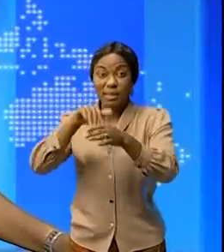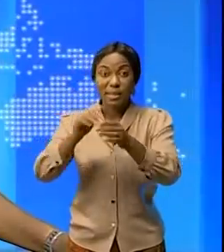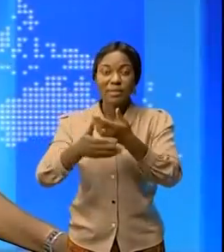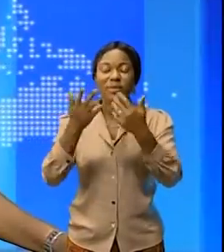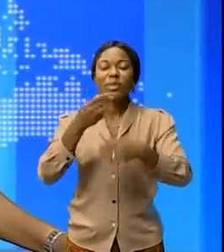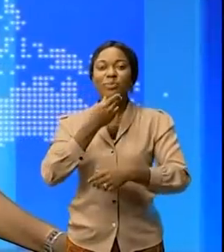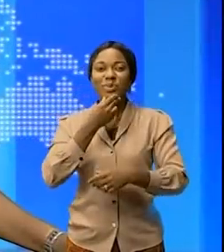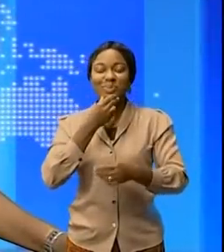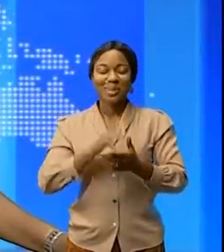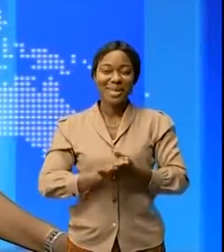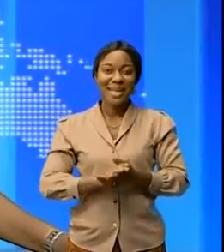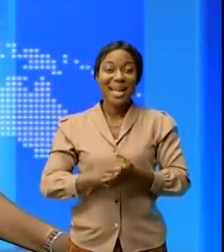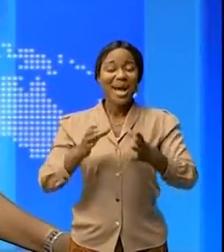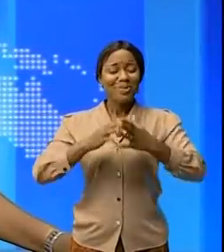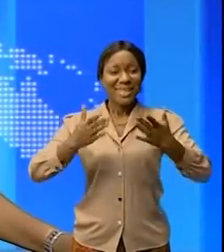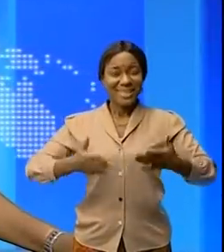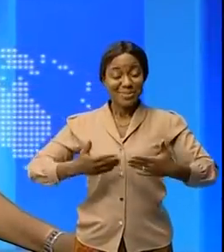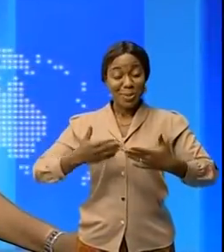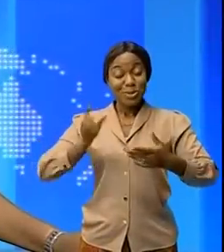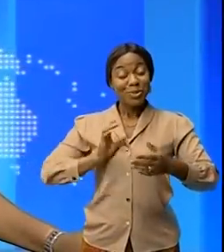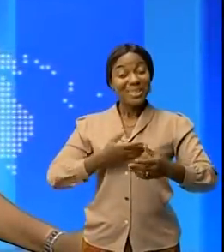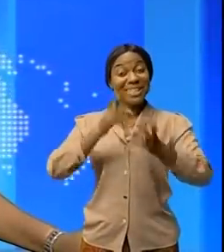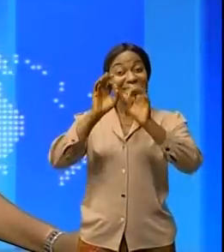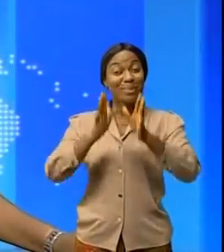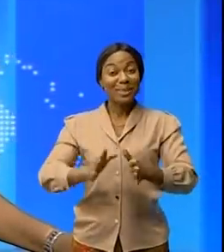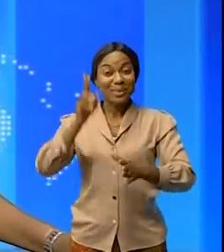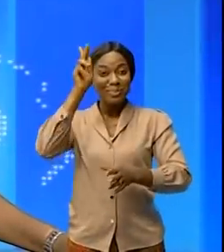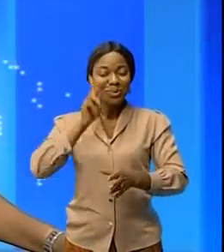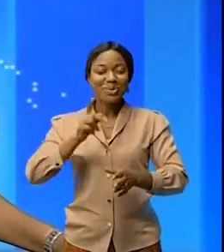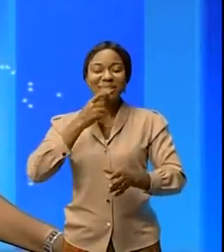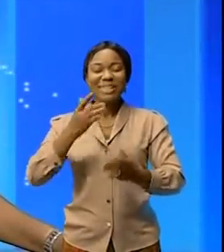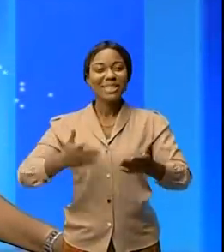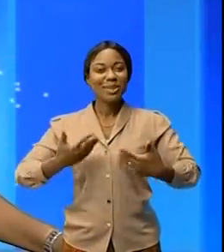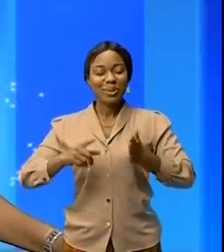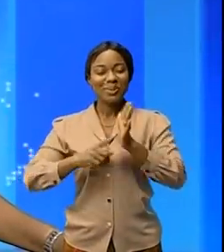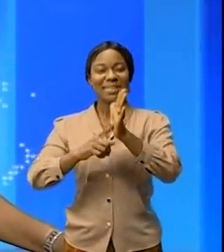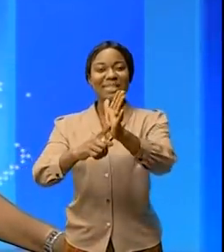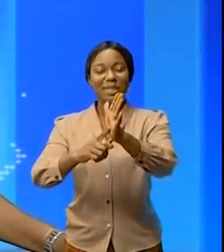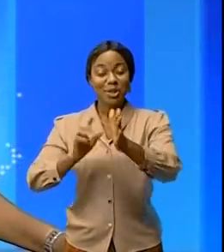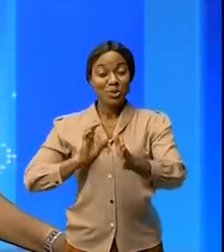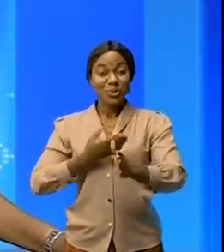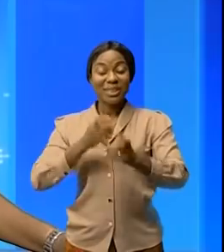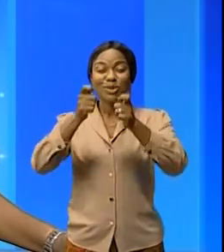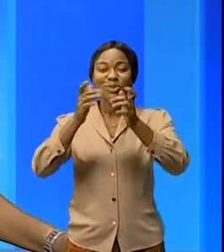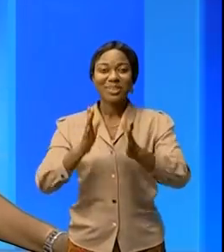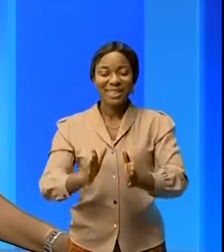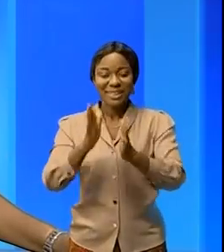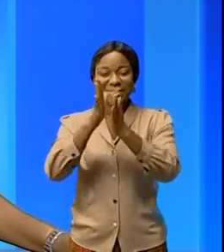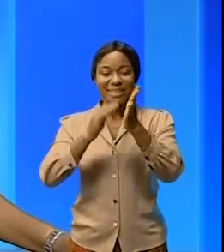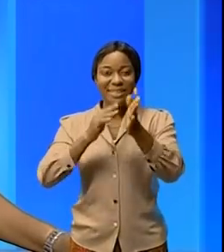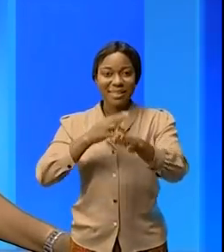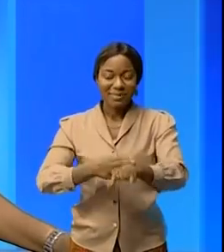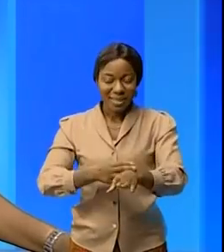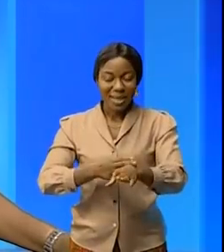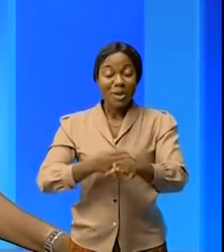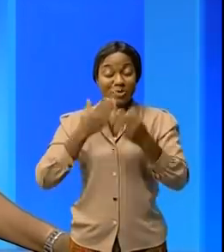de l'ége C'est de vous présenter ce journal des 19h, écrit par